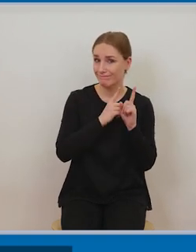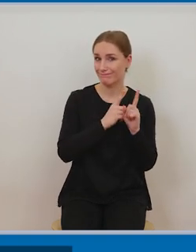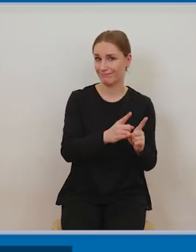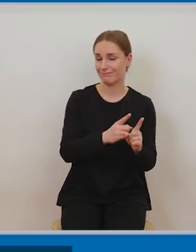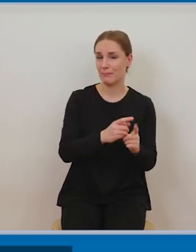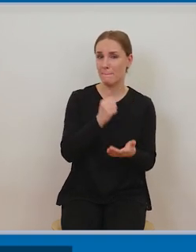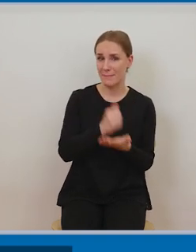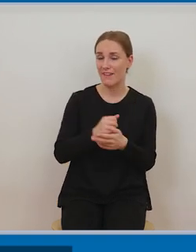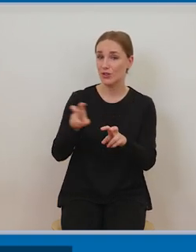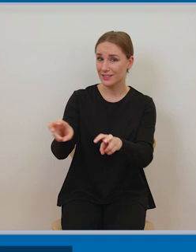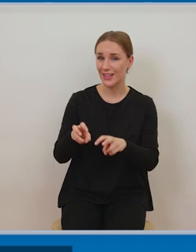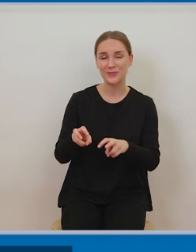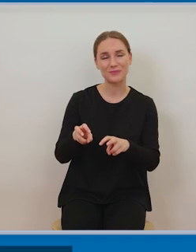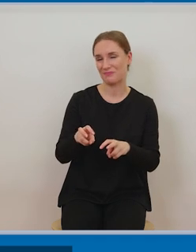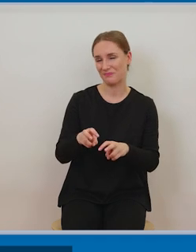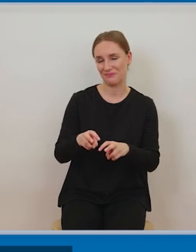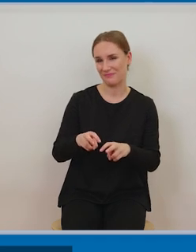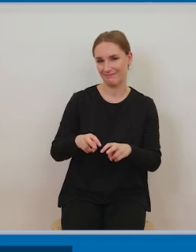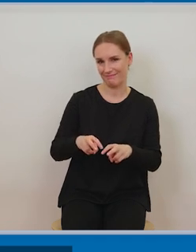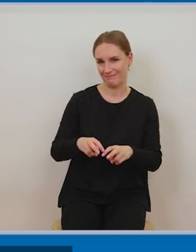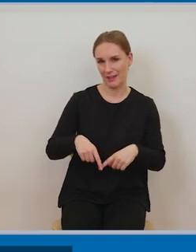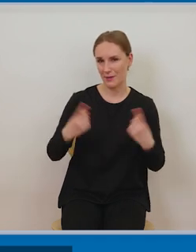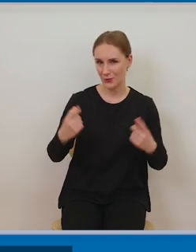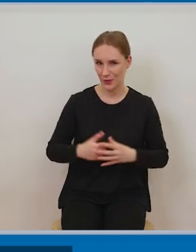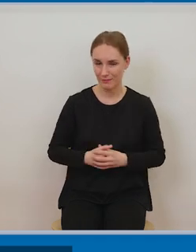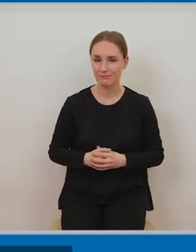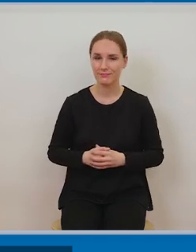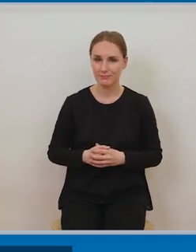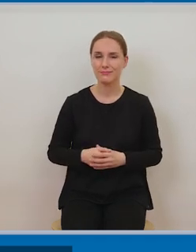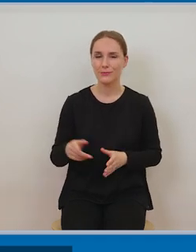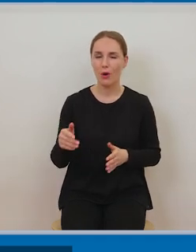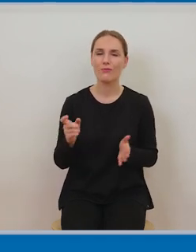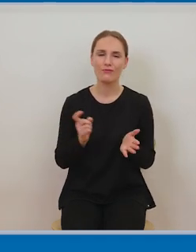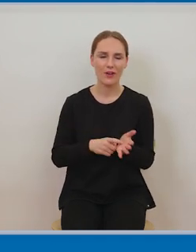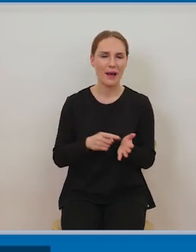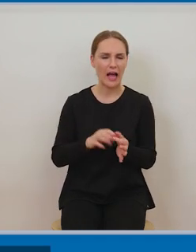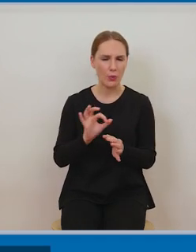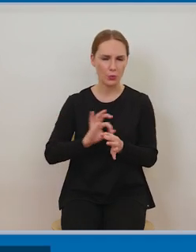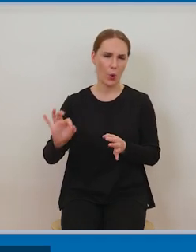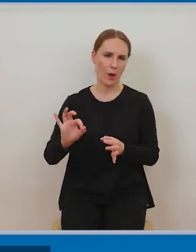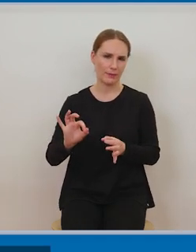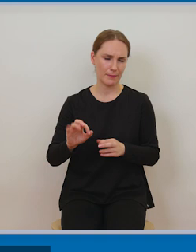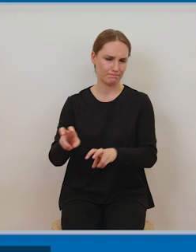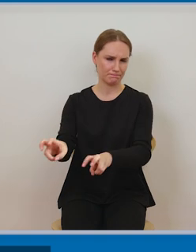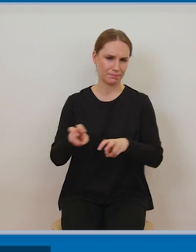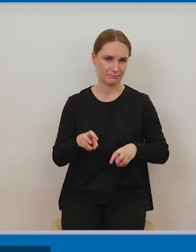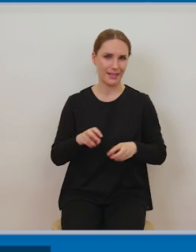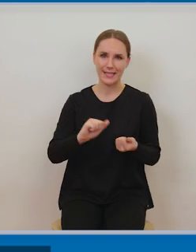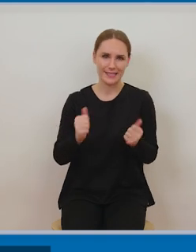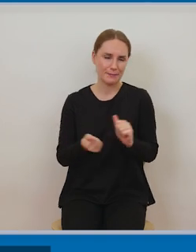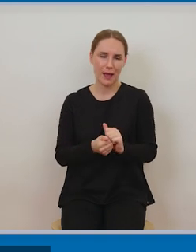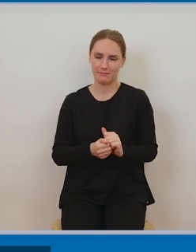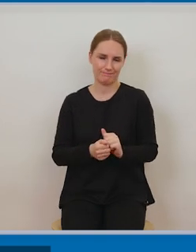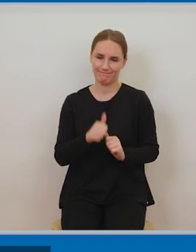powinno być wyraźnie oznaczone cytat powinien być rozpoznawalny to znaczy musimy zadbać o to